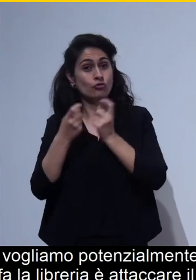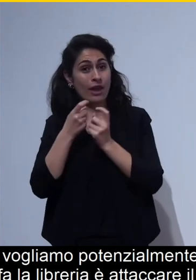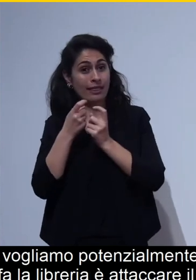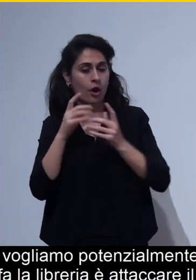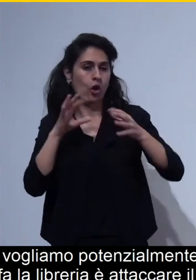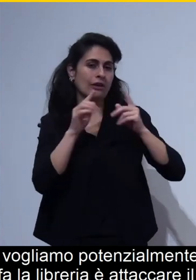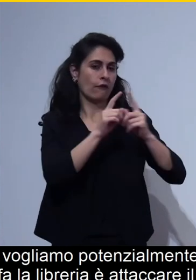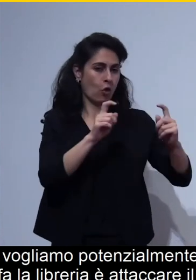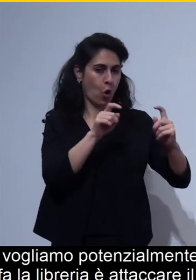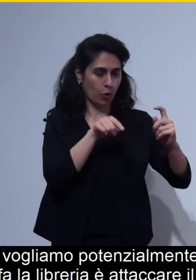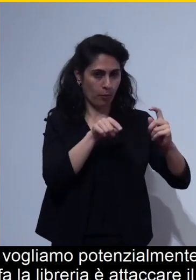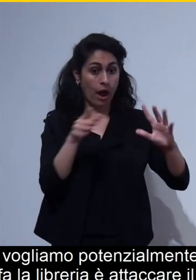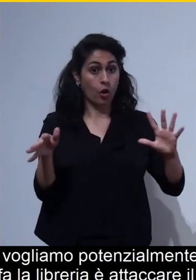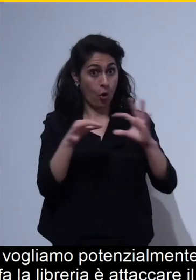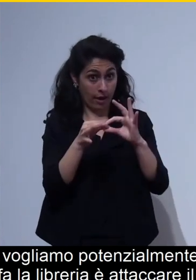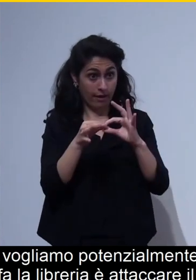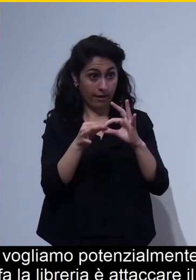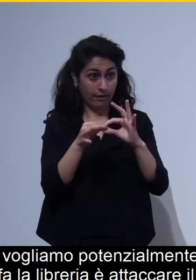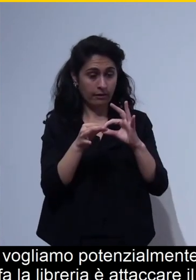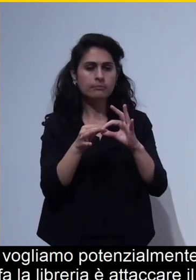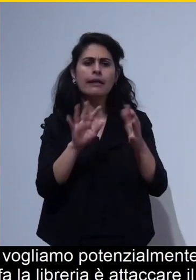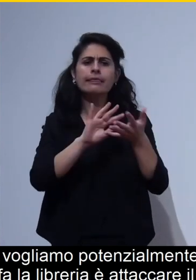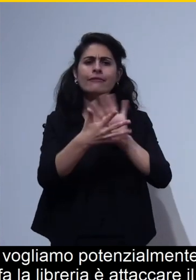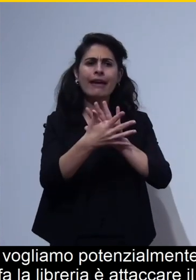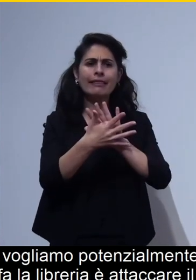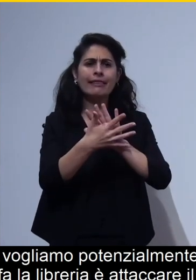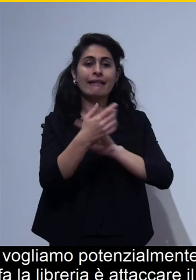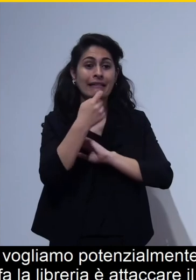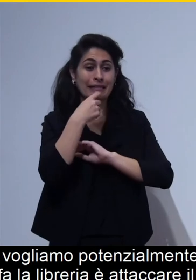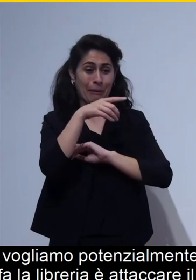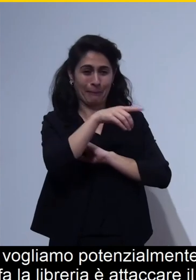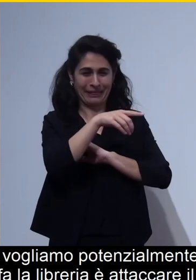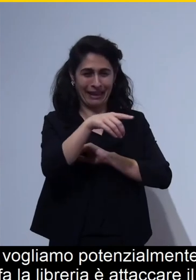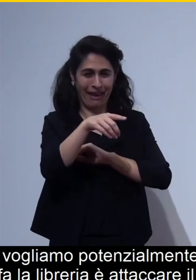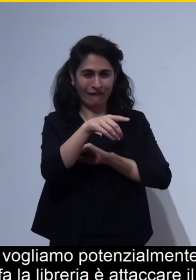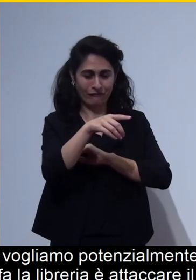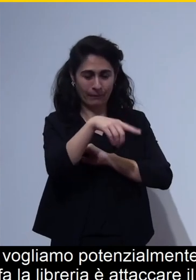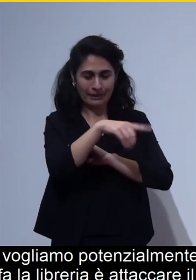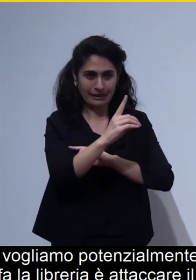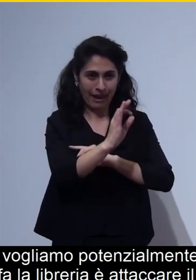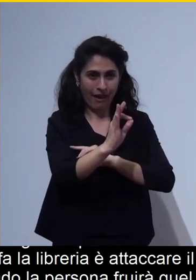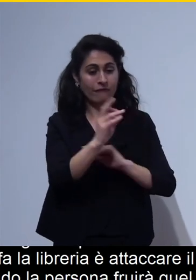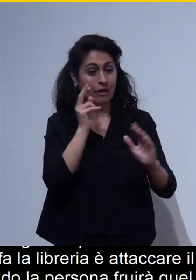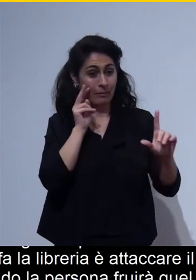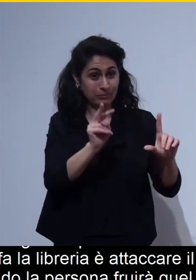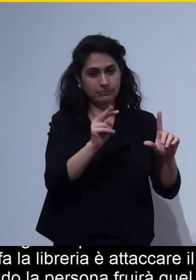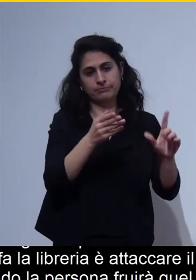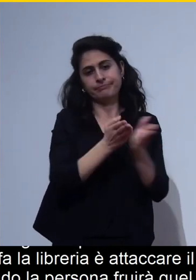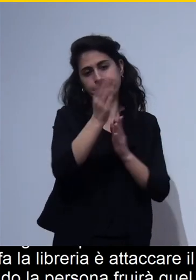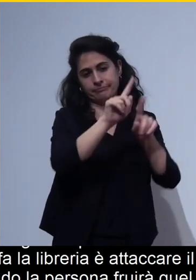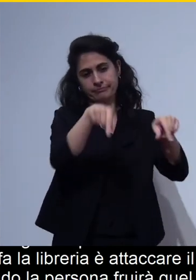quando la persona fruirà il quel pdf con uno screen reader vedrà letta la formula